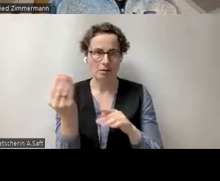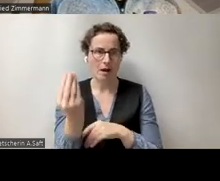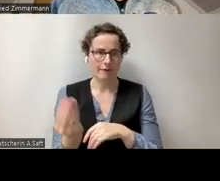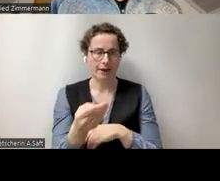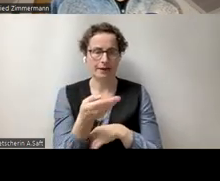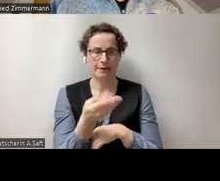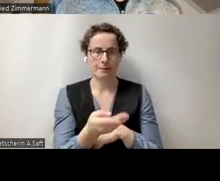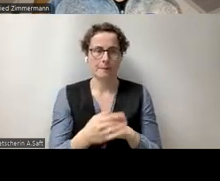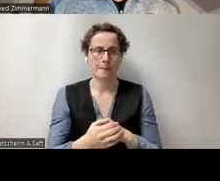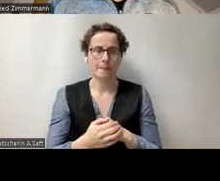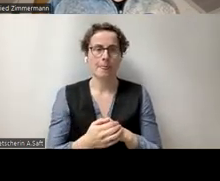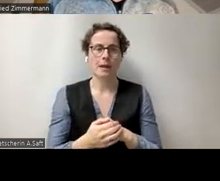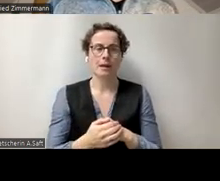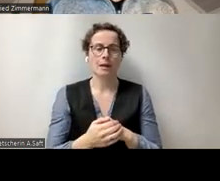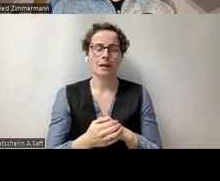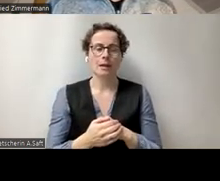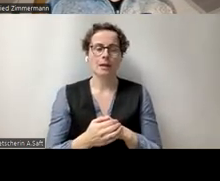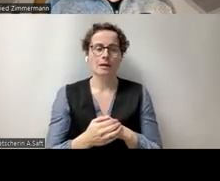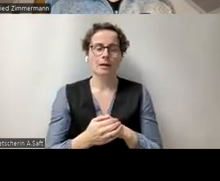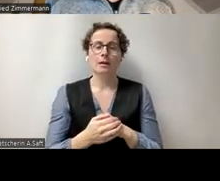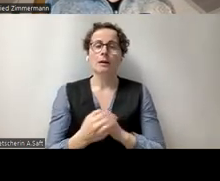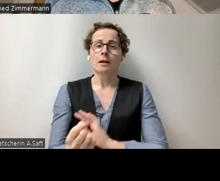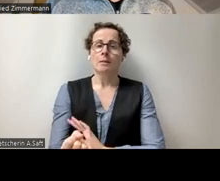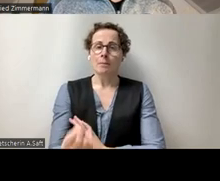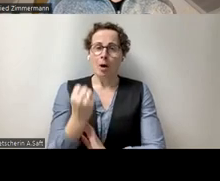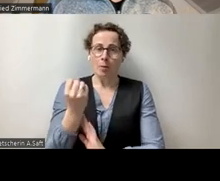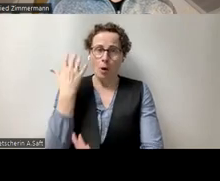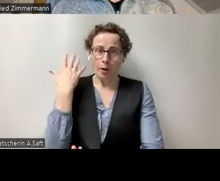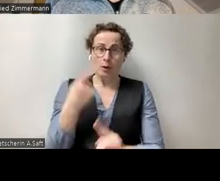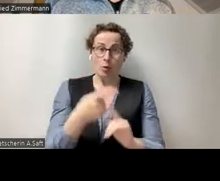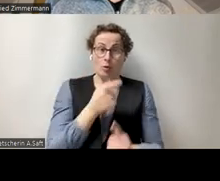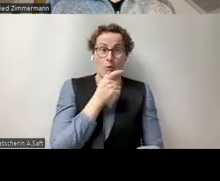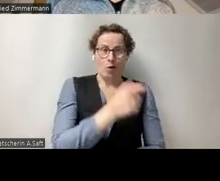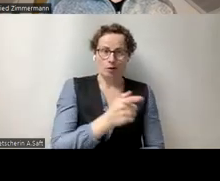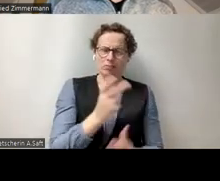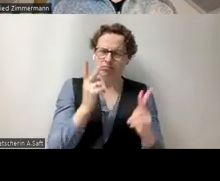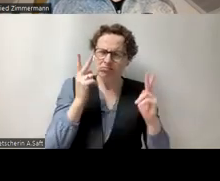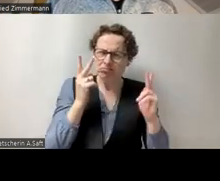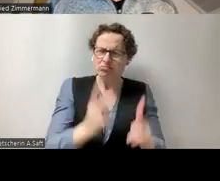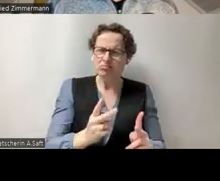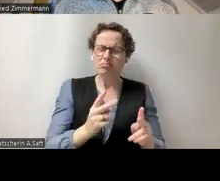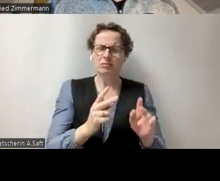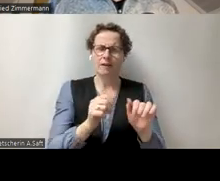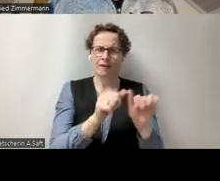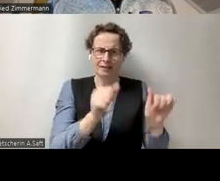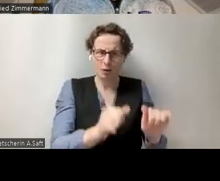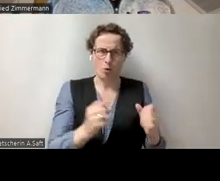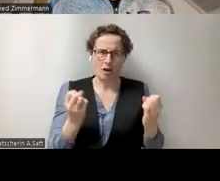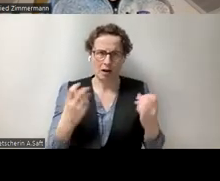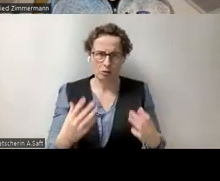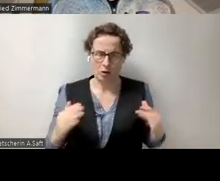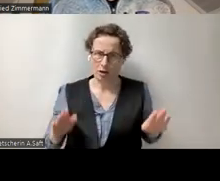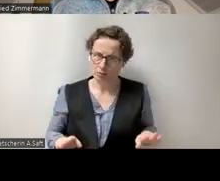da hat PowerPoint tatsächlich und auch Word einen großen Schritt vorangemacht in den letzten Versionen. Inzwischen ist